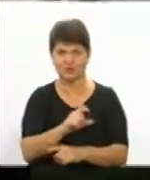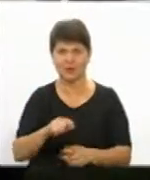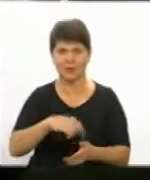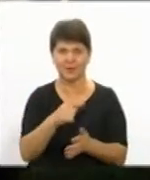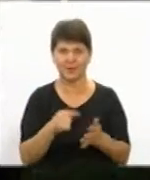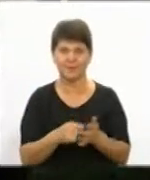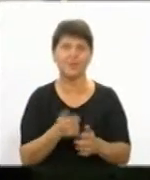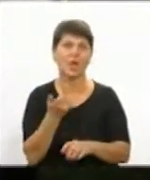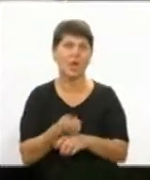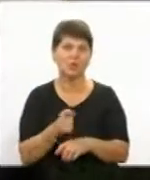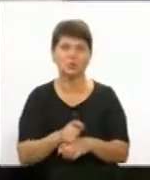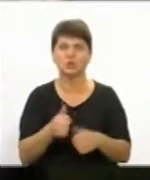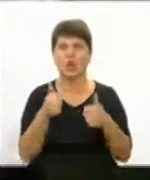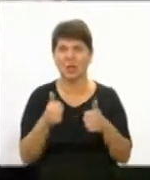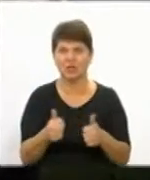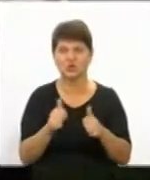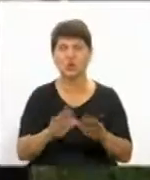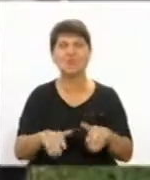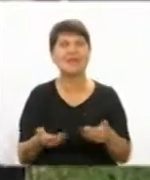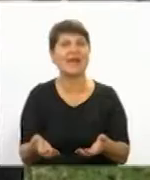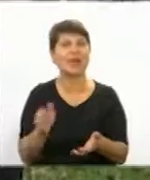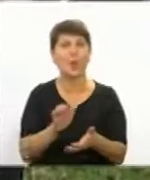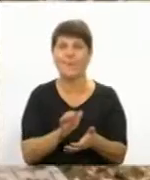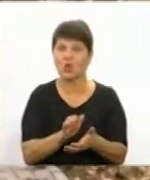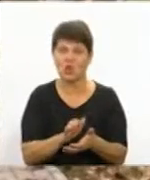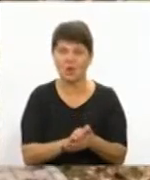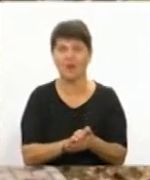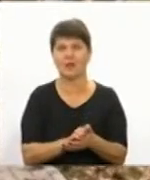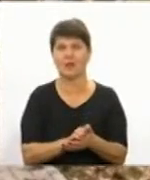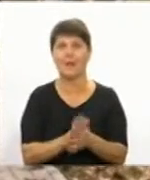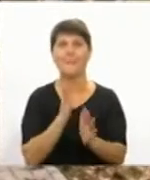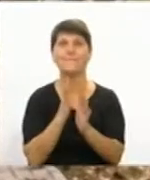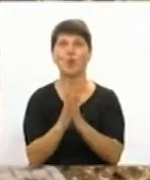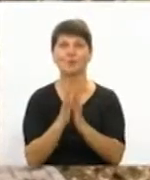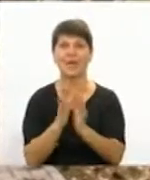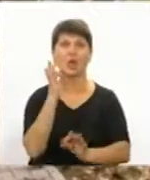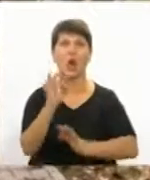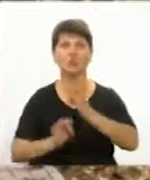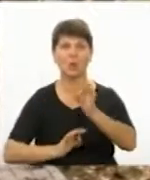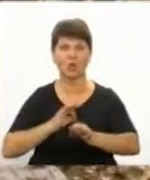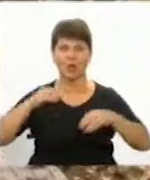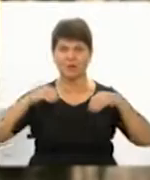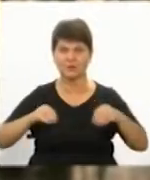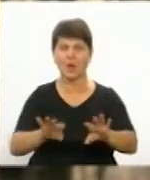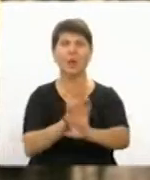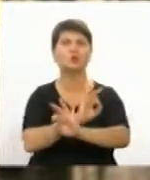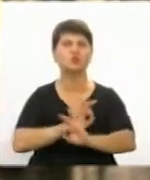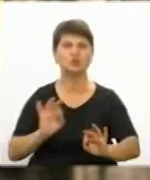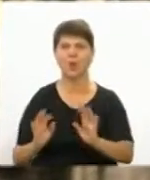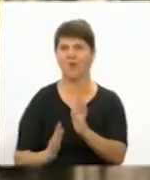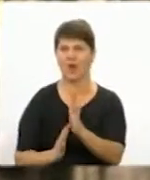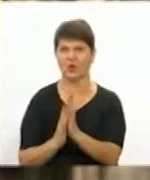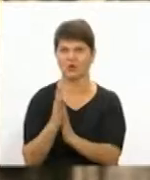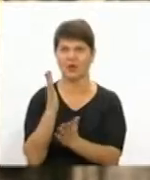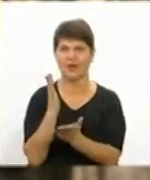зарекомендували в нашому місці. Ми їх раніше засаджували на проспекті космонавтів. До речі, дуже чудово вони там ростуть. Там є